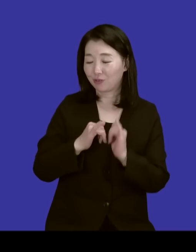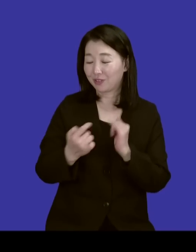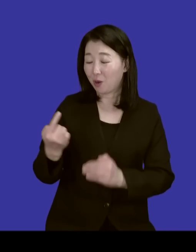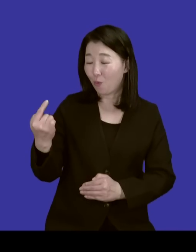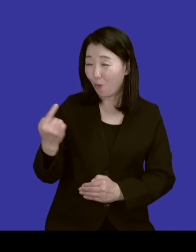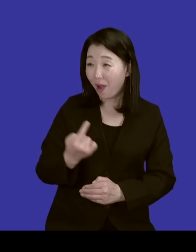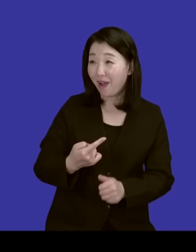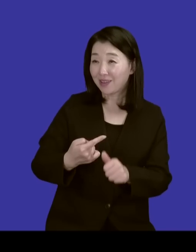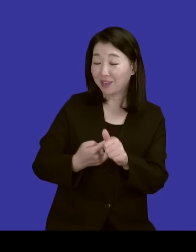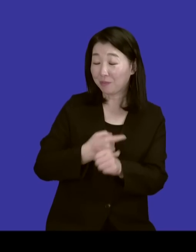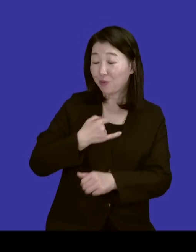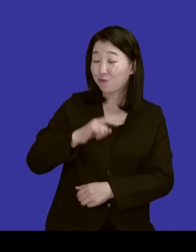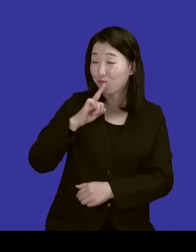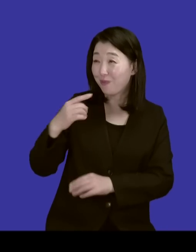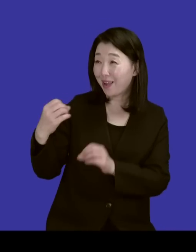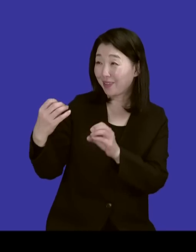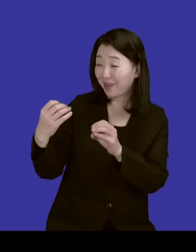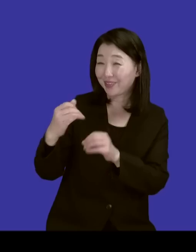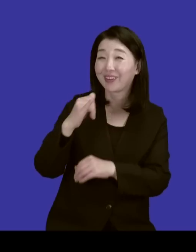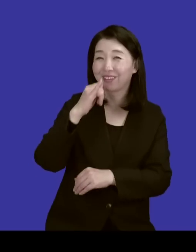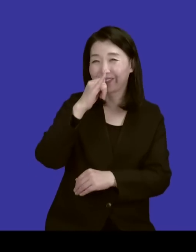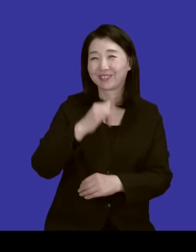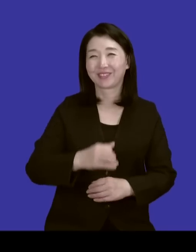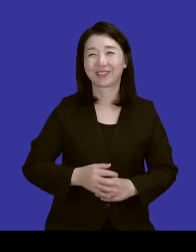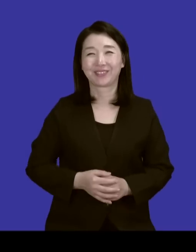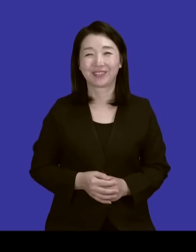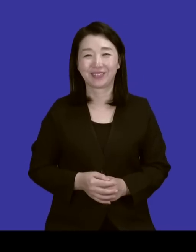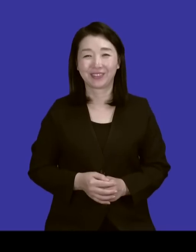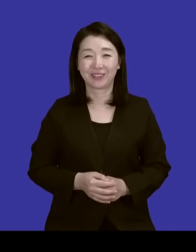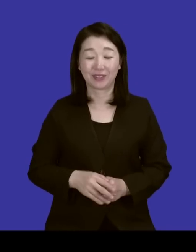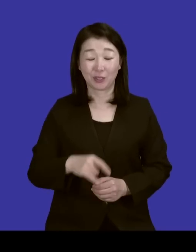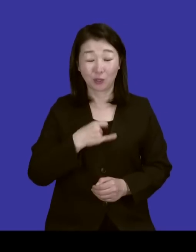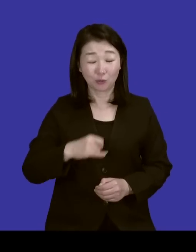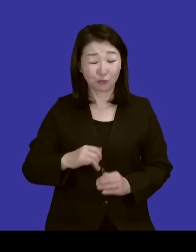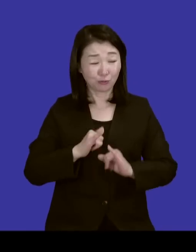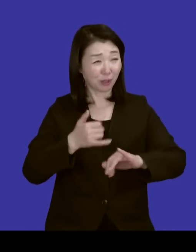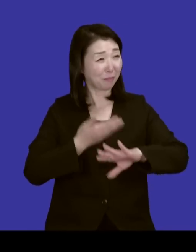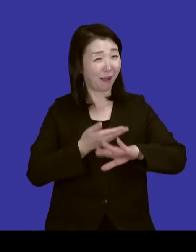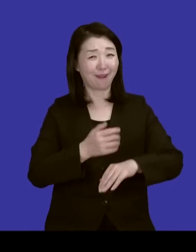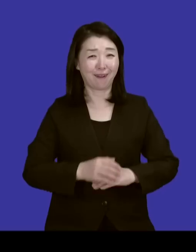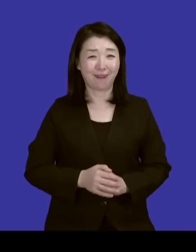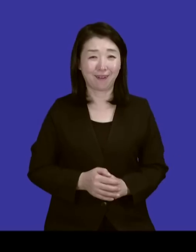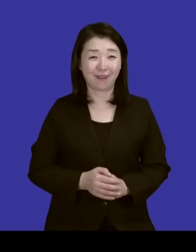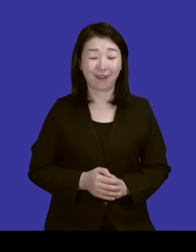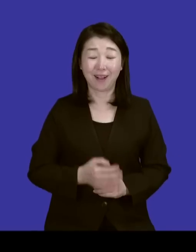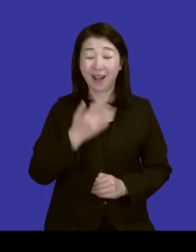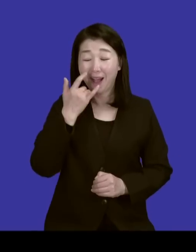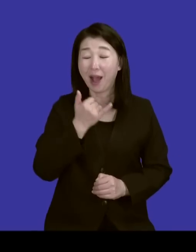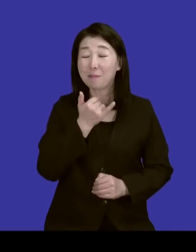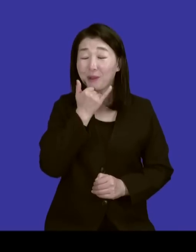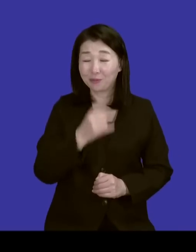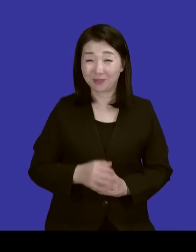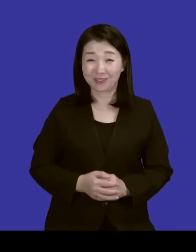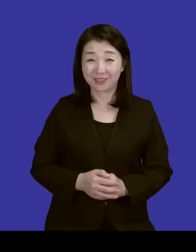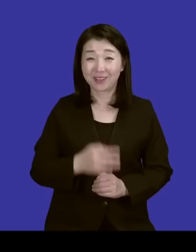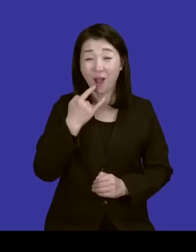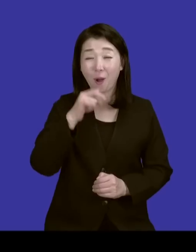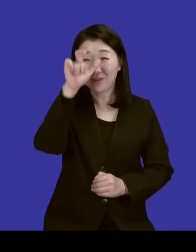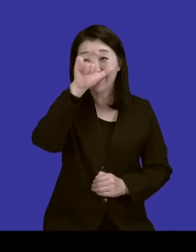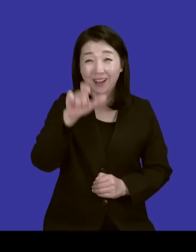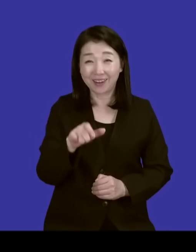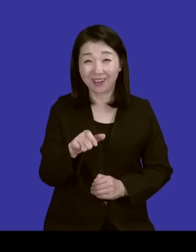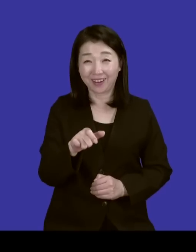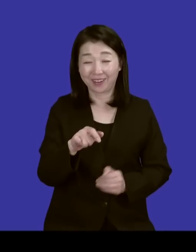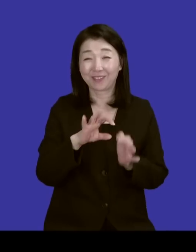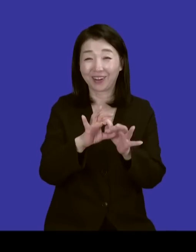와서 자연스럽게 중국말 하는 경우가 참 많았어요. 아 중국 분 같지 않으신데? 독일계, 아버지 독일계, 어머니 아일랜드계 약간 이쪽이신데.